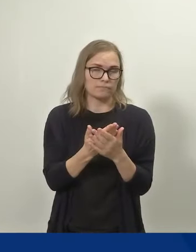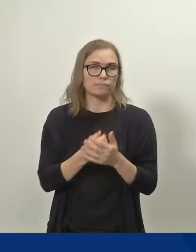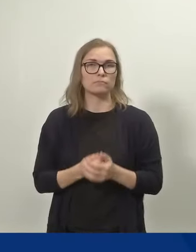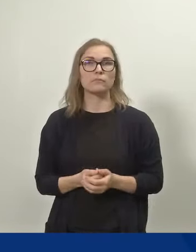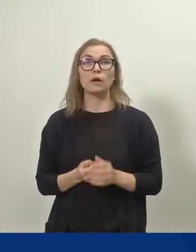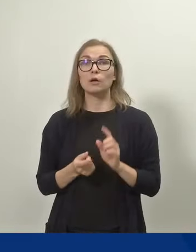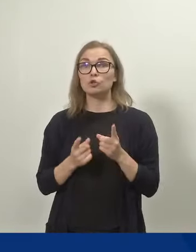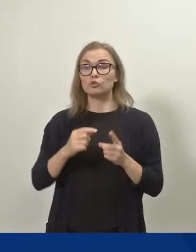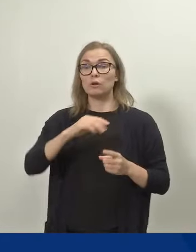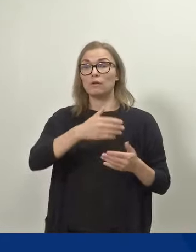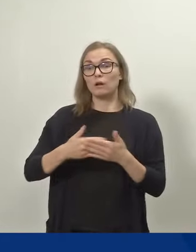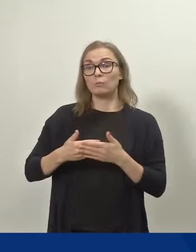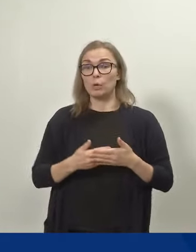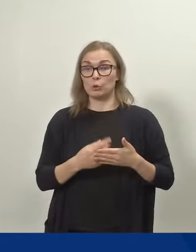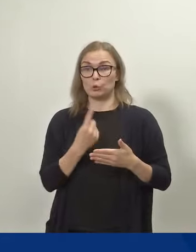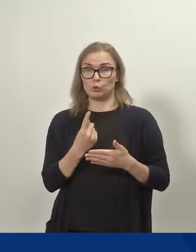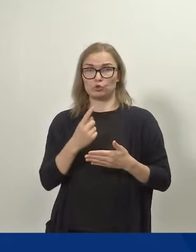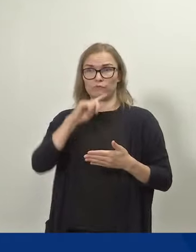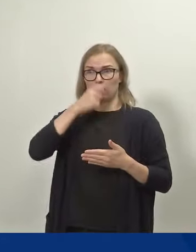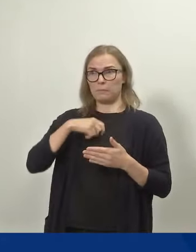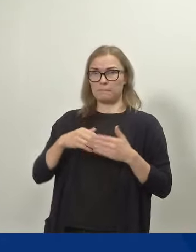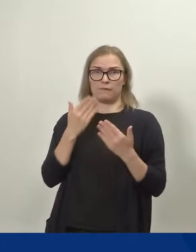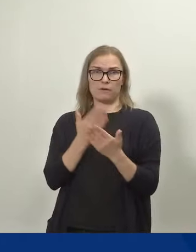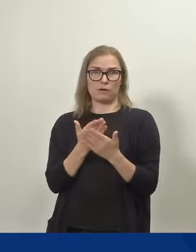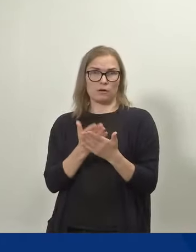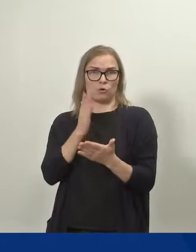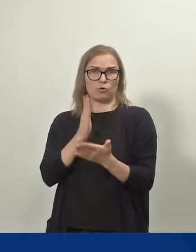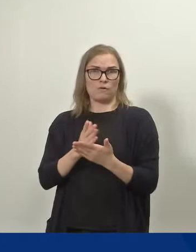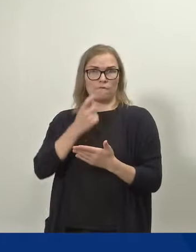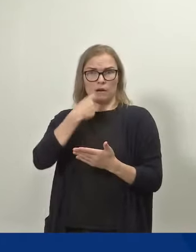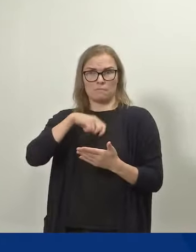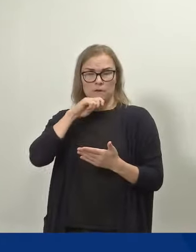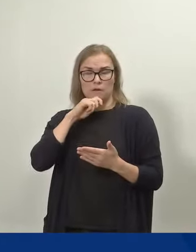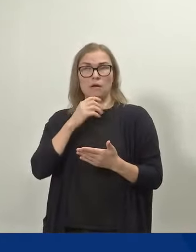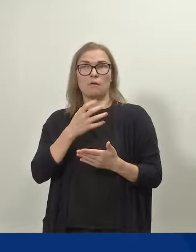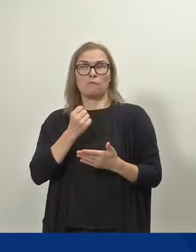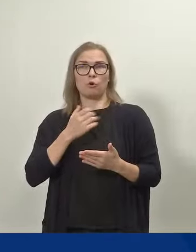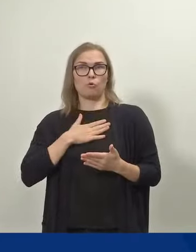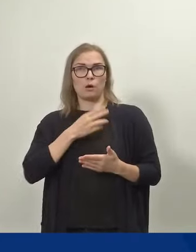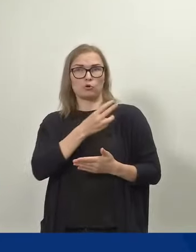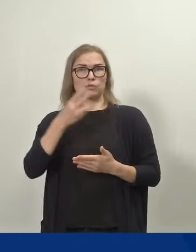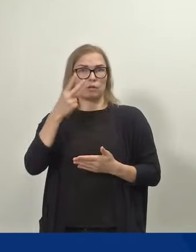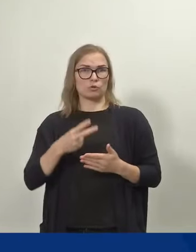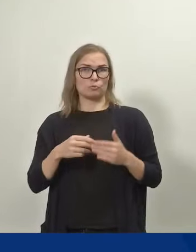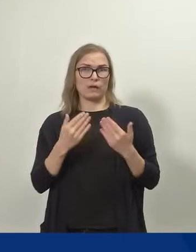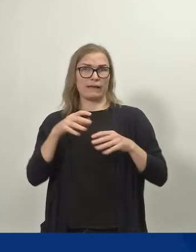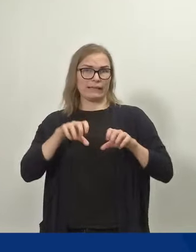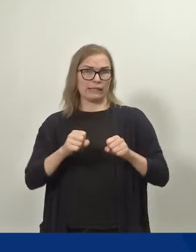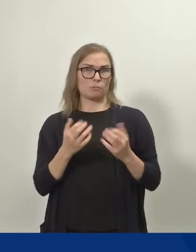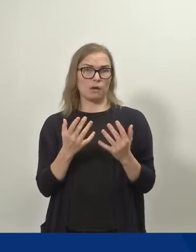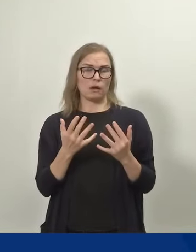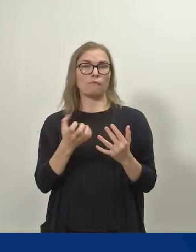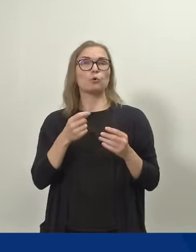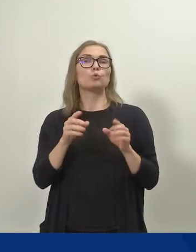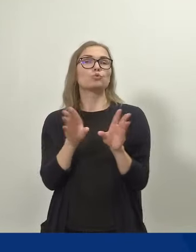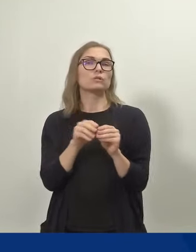vanhempainrahaan oikeutettu vanhempi, hän voisi luovuttaa omasta 320 vanhempainrahapäivän kiintiöstään yhteensä